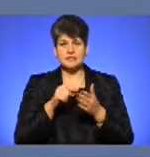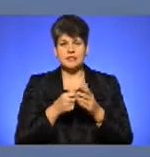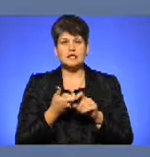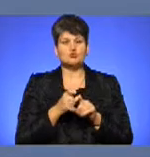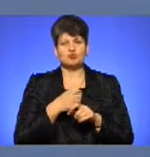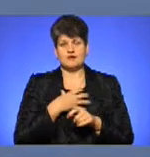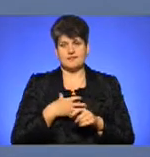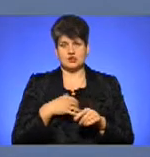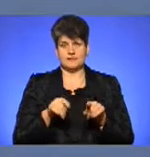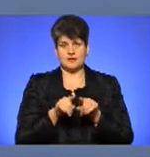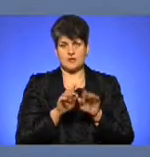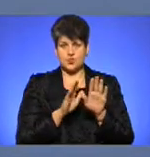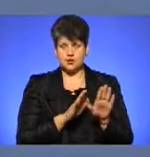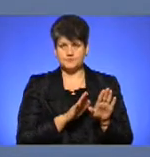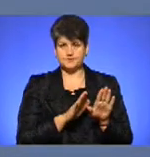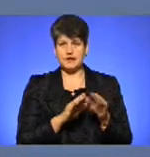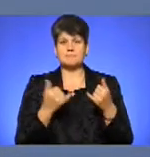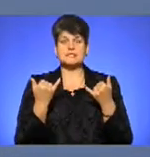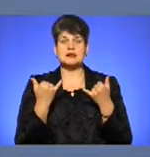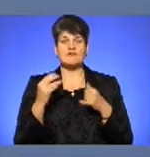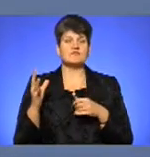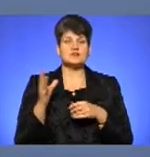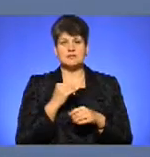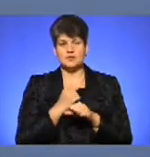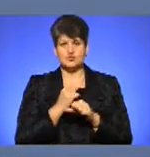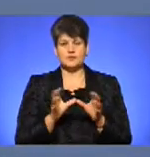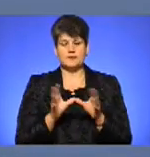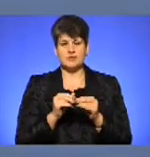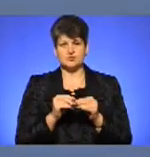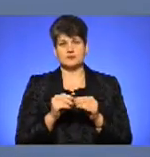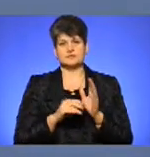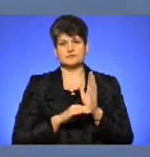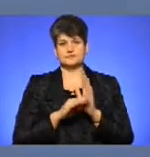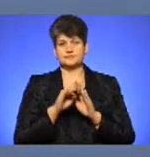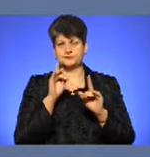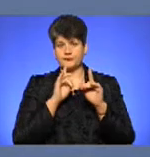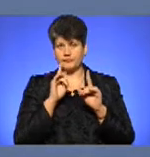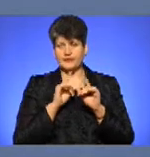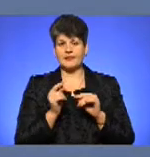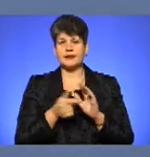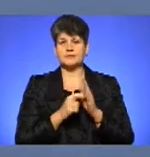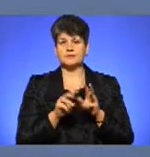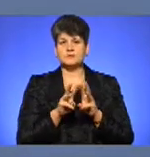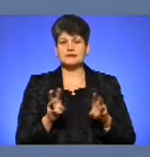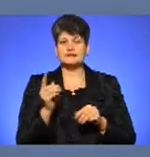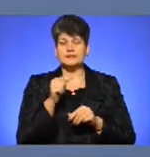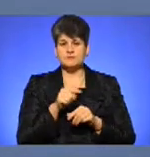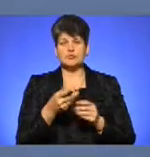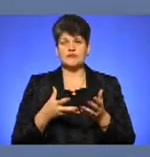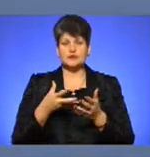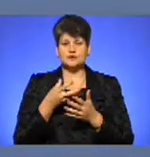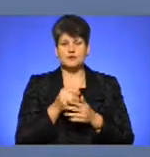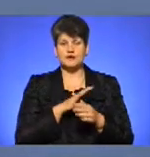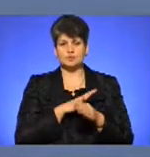важливі. І ми зараз всі працюємо разом із парламентом над тим, щоб фінансування вийшло на той рівень, який